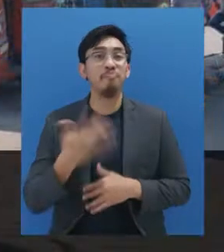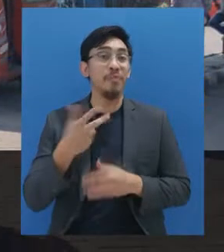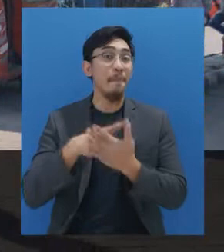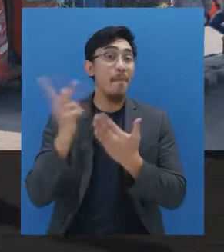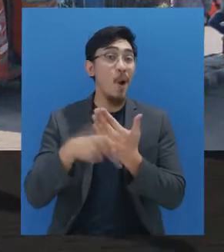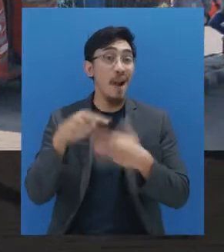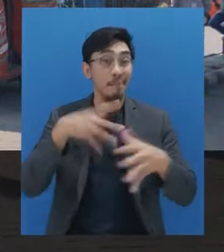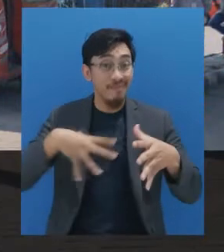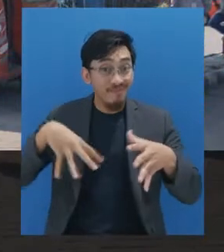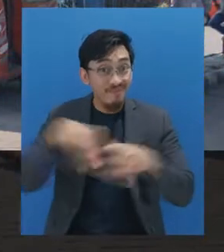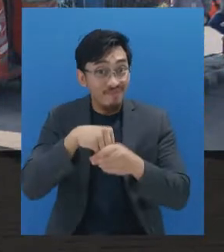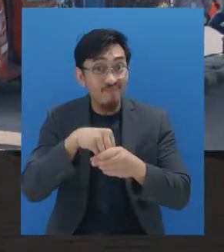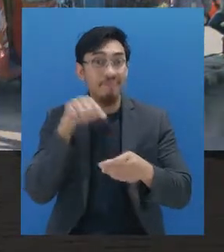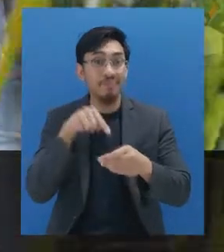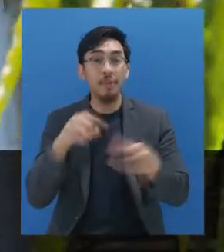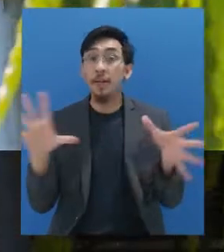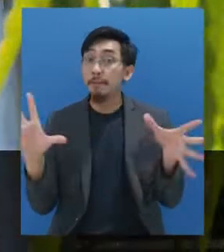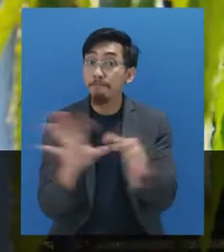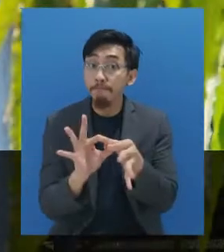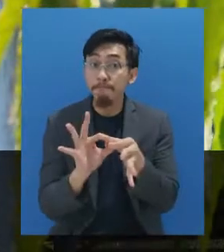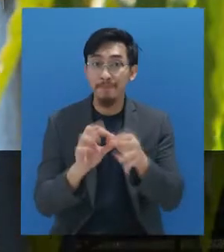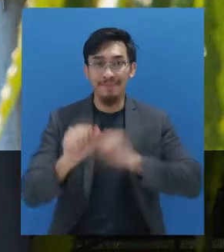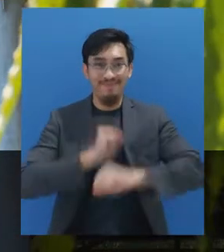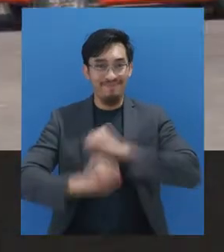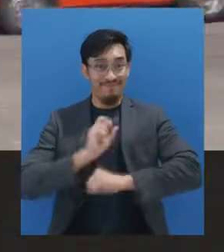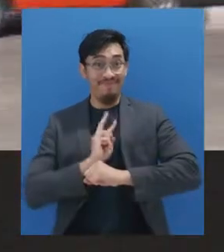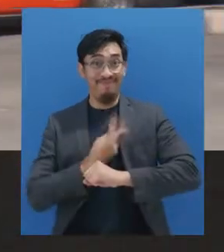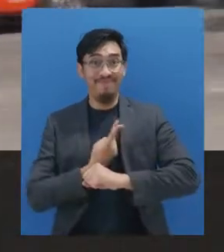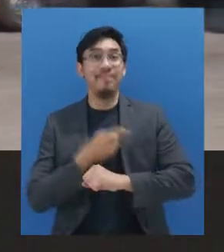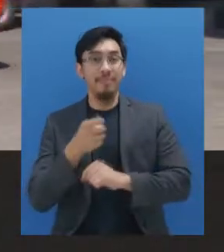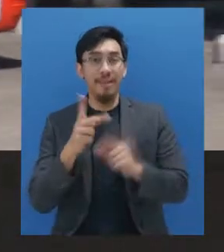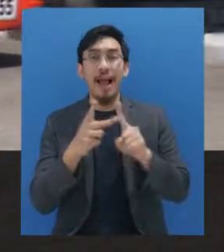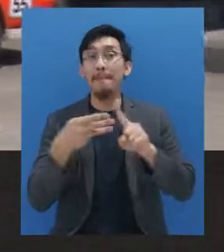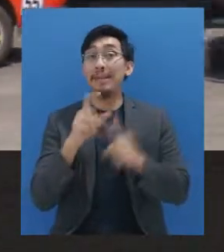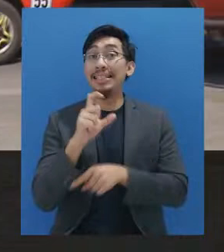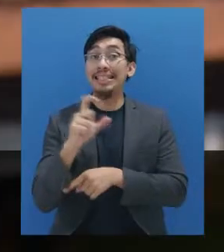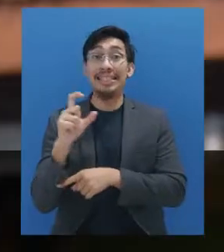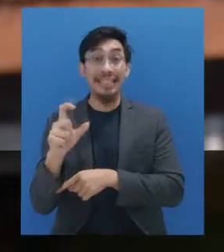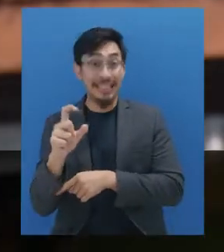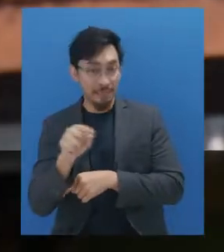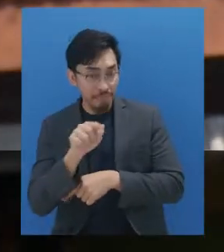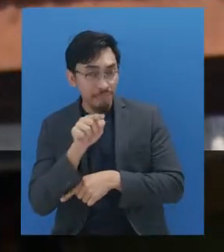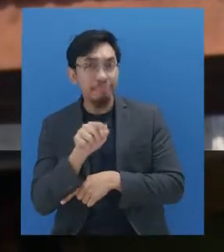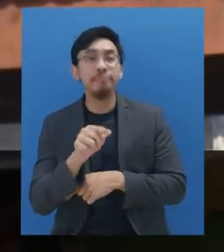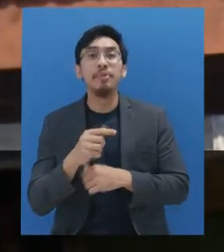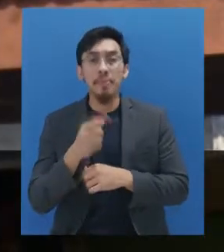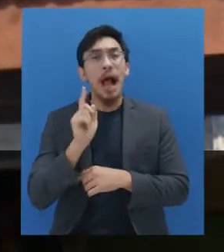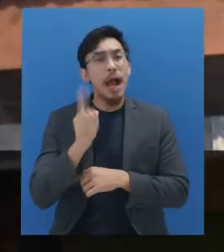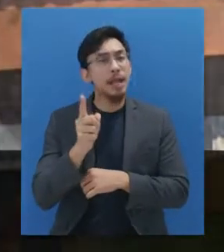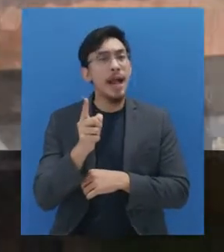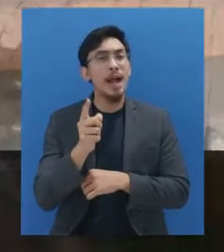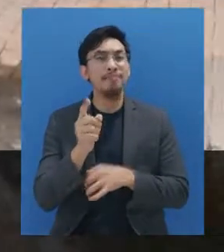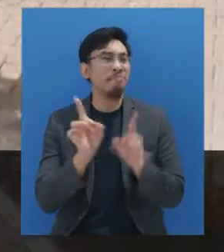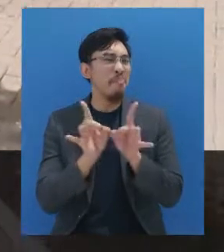Sejak terlibat dalam program Koalisi Perubahan Perilaku dan Kebersihan atau Hygiene and Behavior Change Coalition,